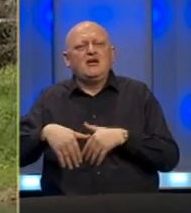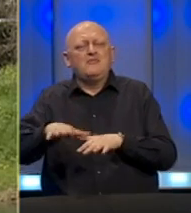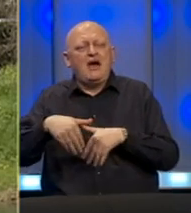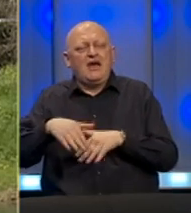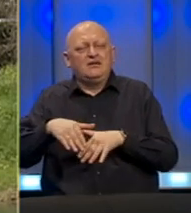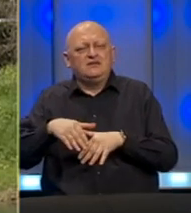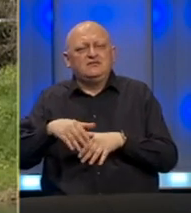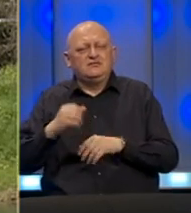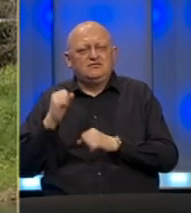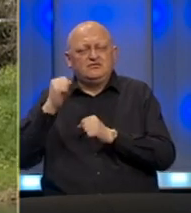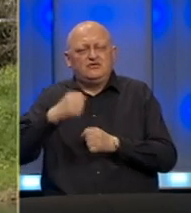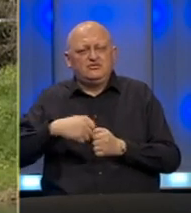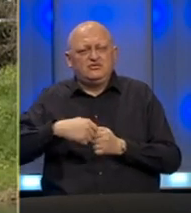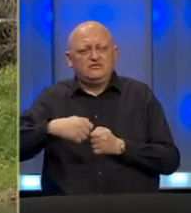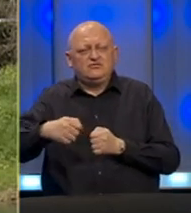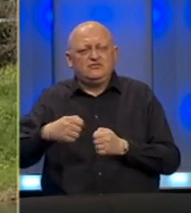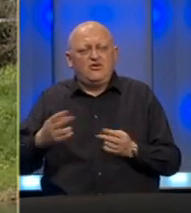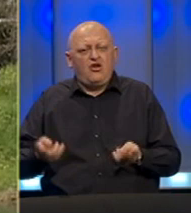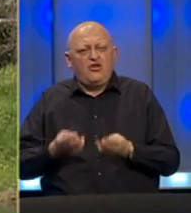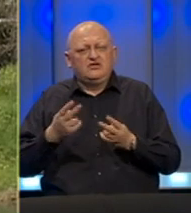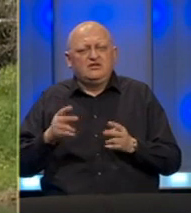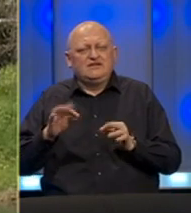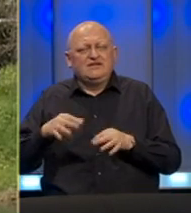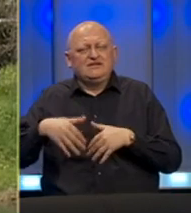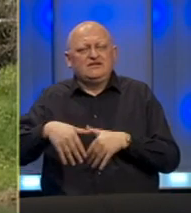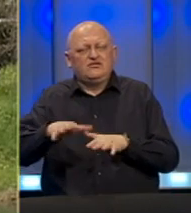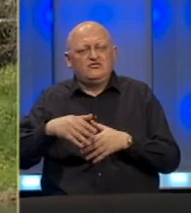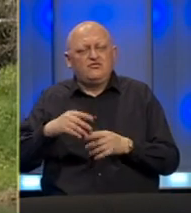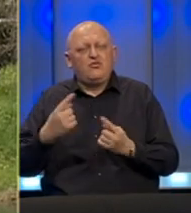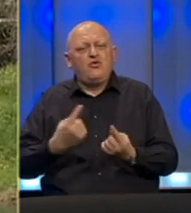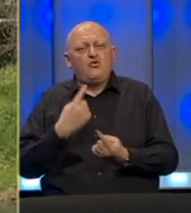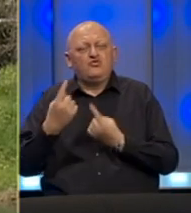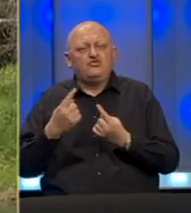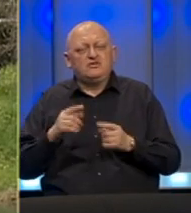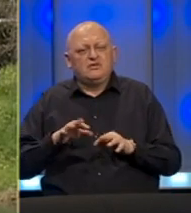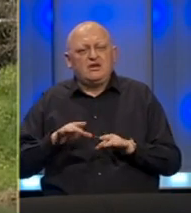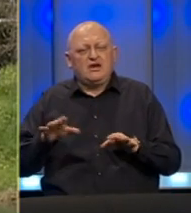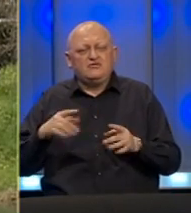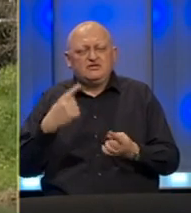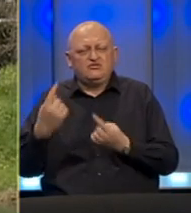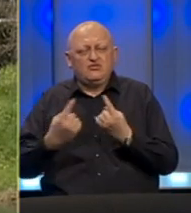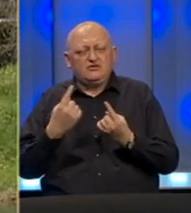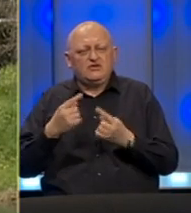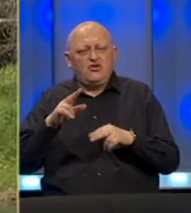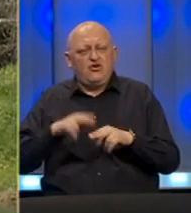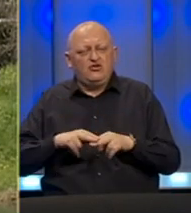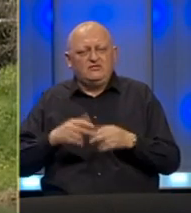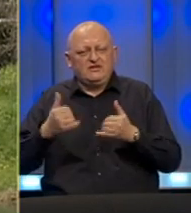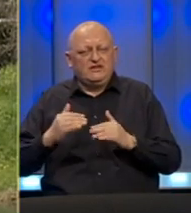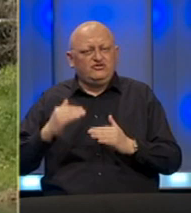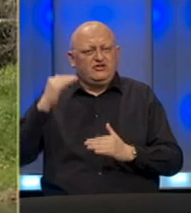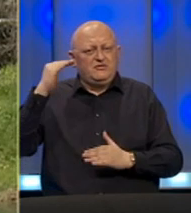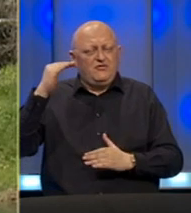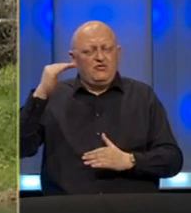a donesene mjere relaksirane od 10. maja pod uslovom da epidemiološka situacija ostane na sadašnjem